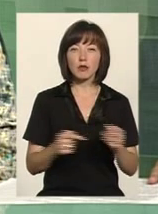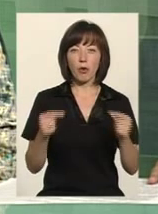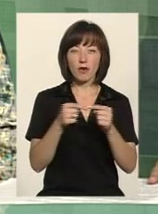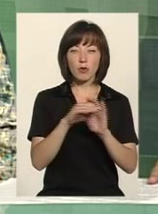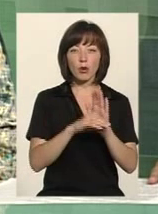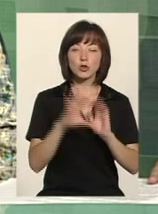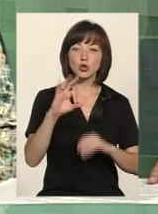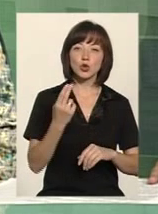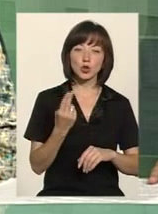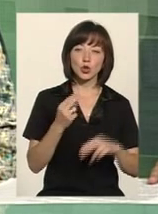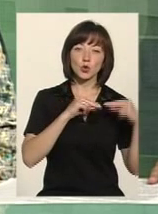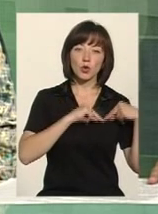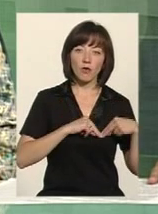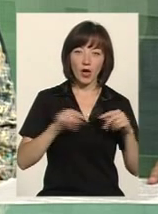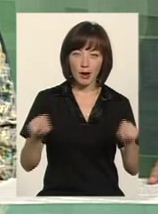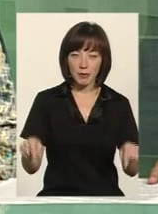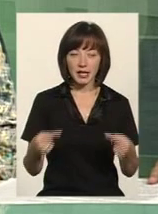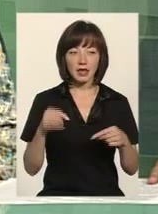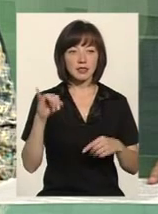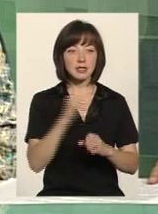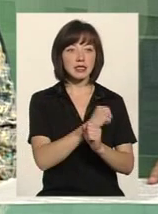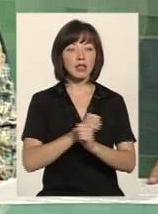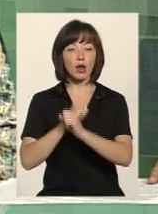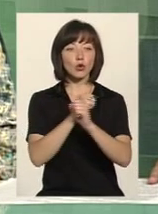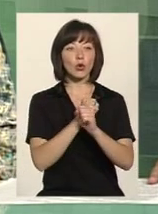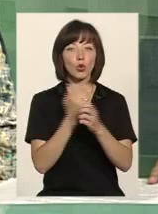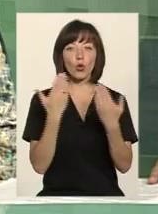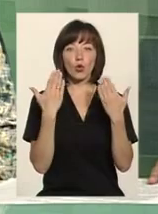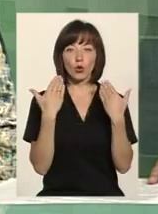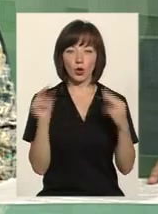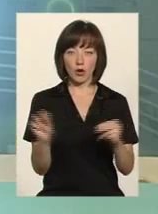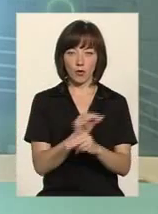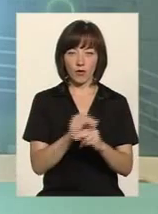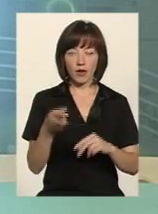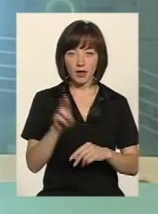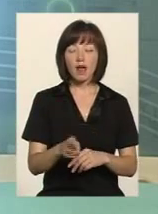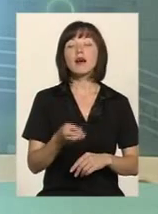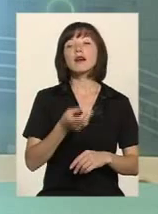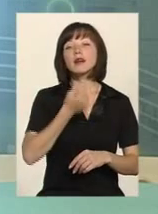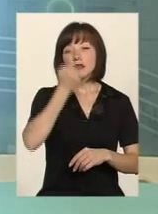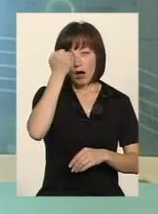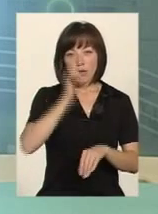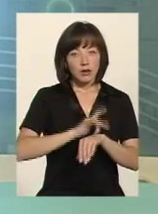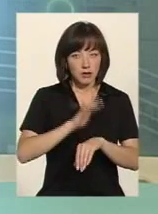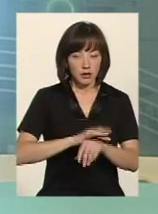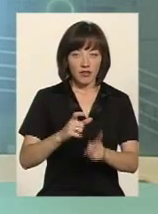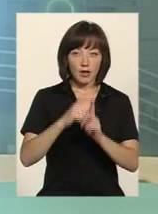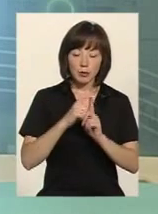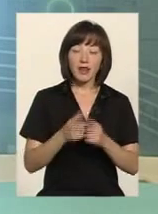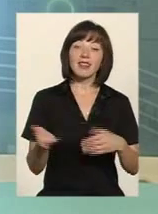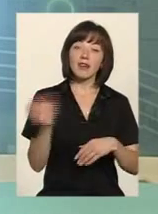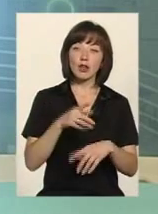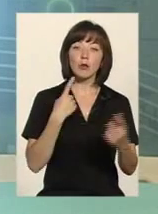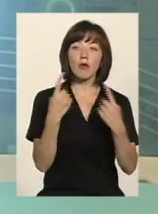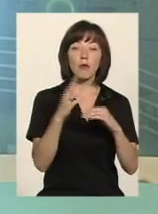-трудової реабілітації, а також санаторно-курортного лікування. Дякую вам за вичерпну відповідь, але це все теорія. Давайте